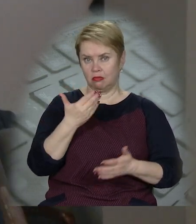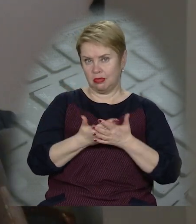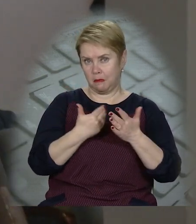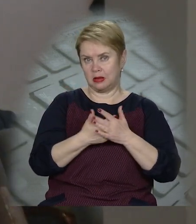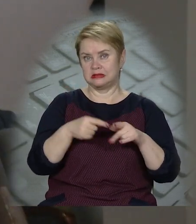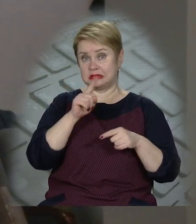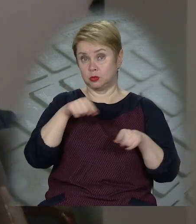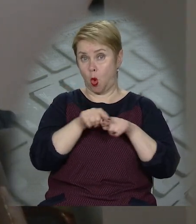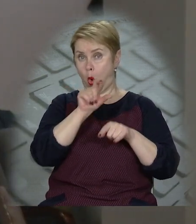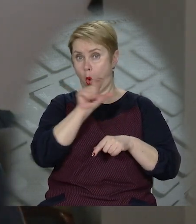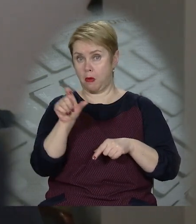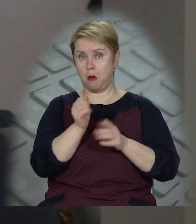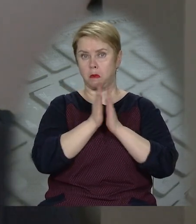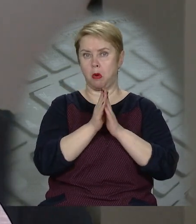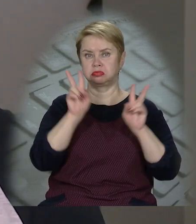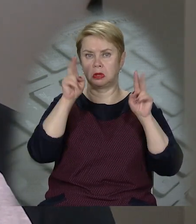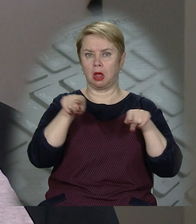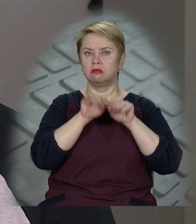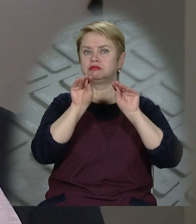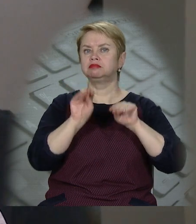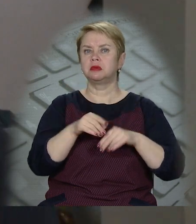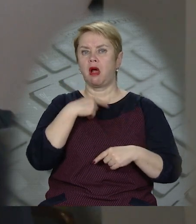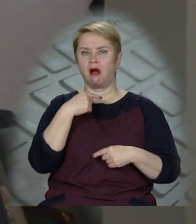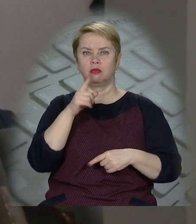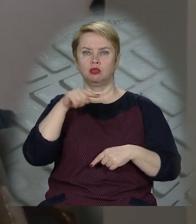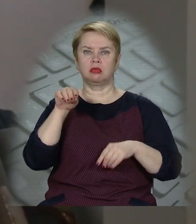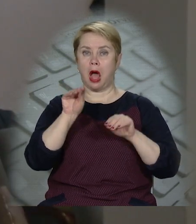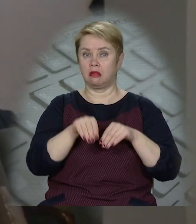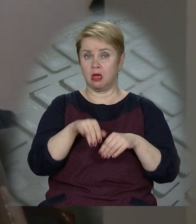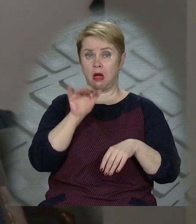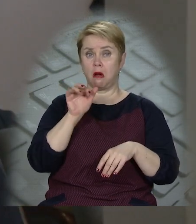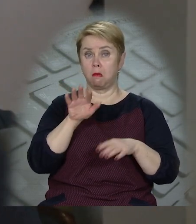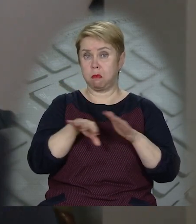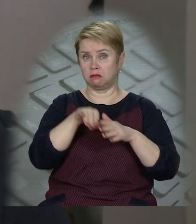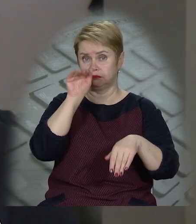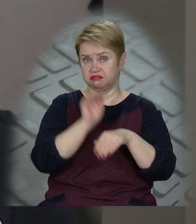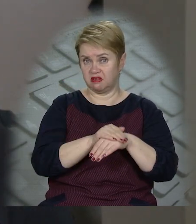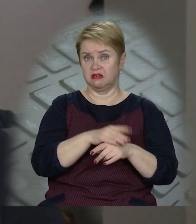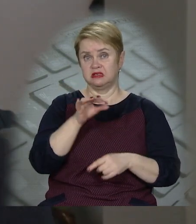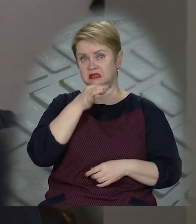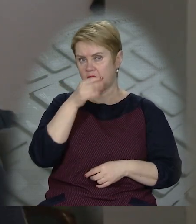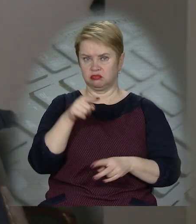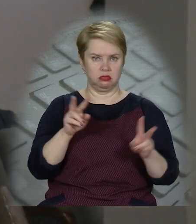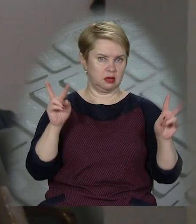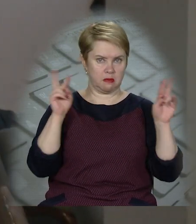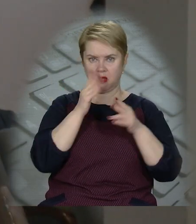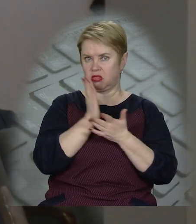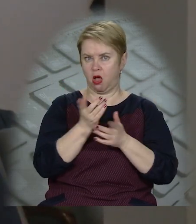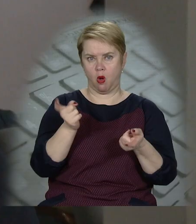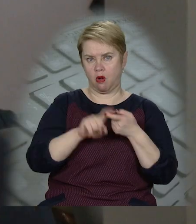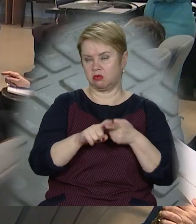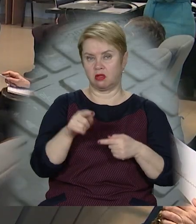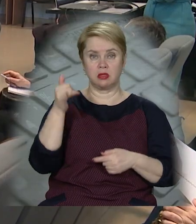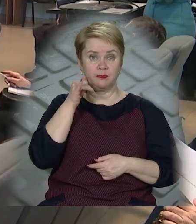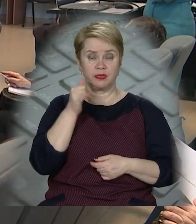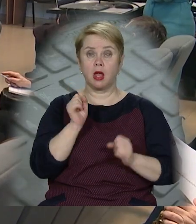наприклад, з такого номеру і просили назвати такі дані. І тобто банк зафіксує цей факт і скаже, що це не є контактом